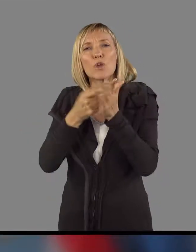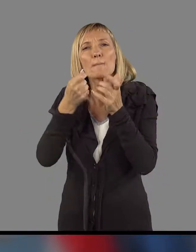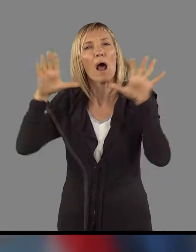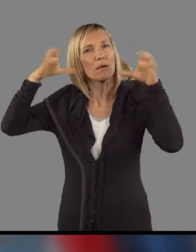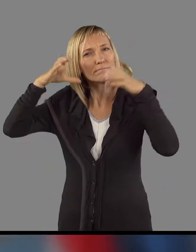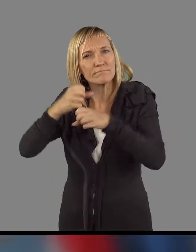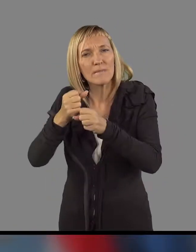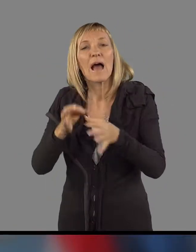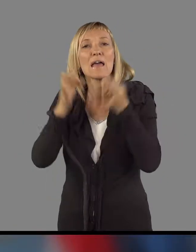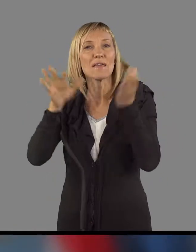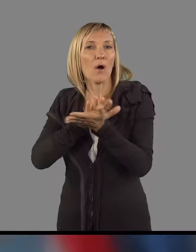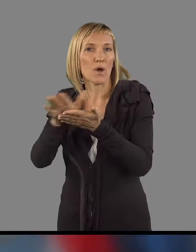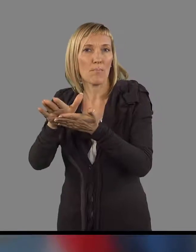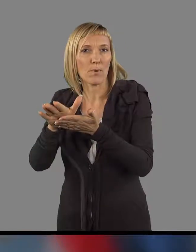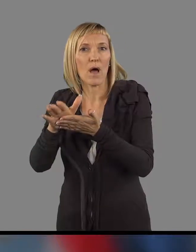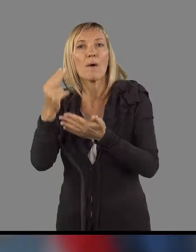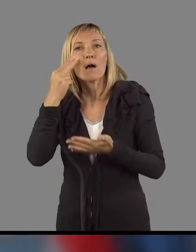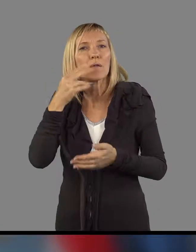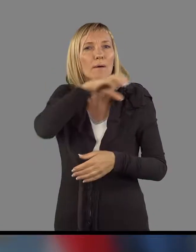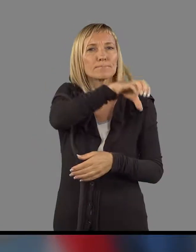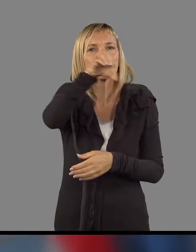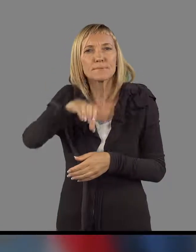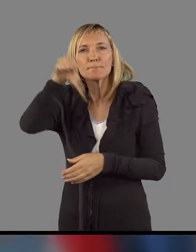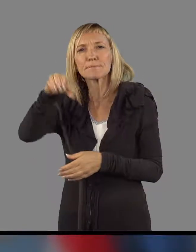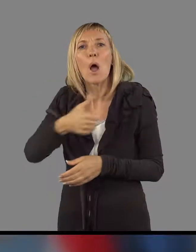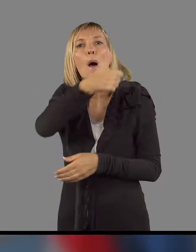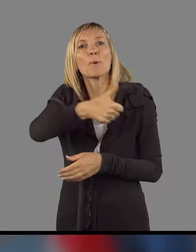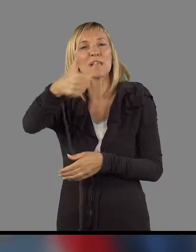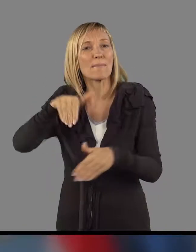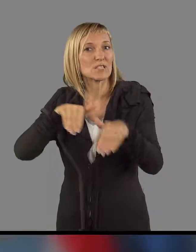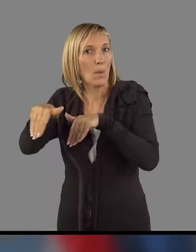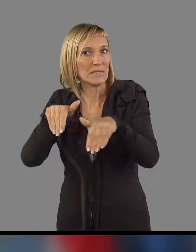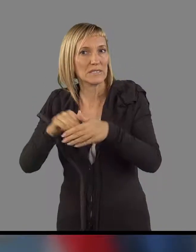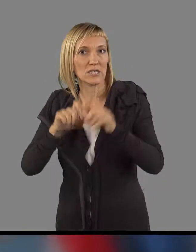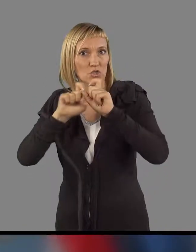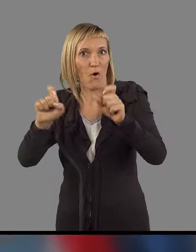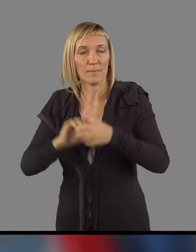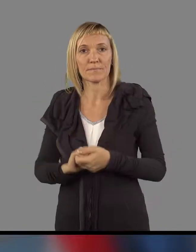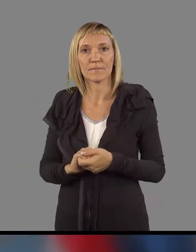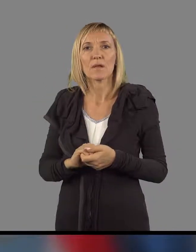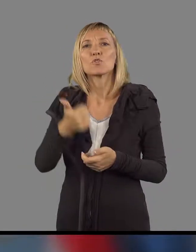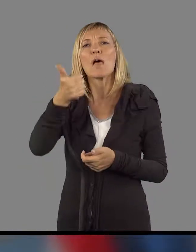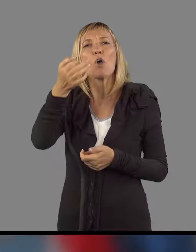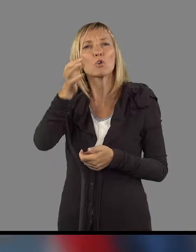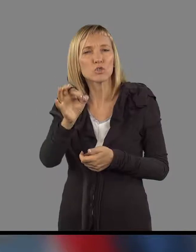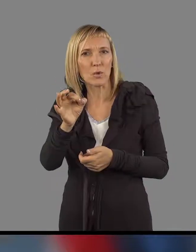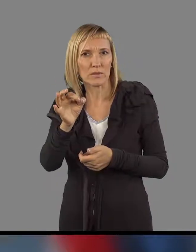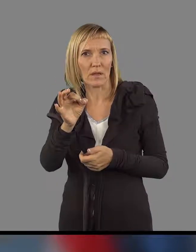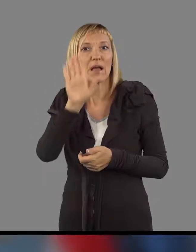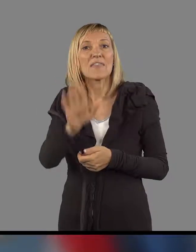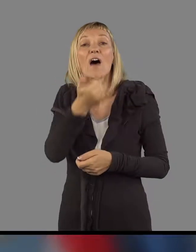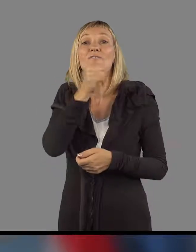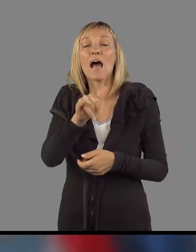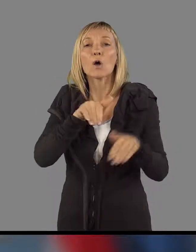znižali javno porabo po ministrstvih, to smo storili, gre za odstotek zmanjšanja na